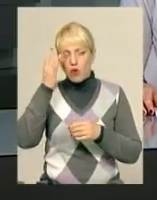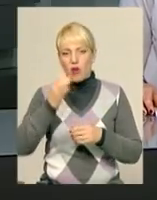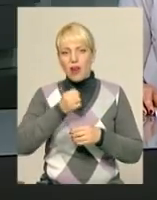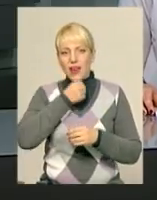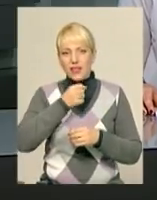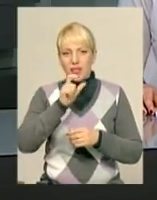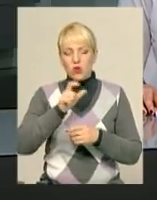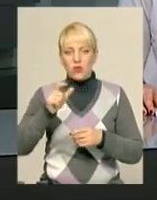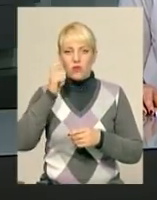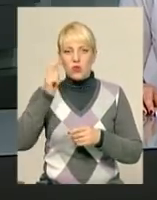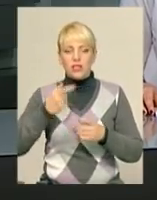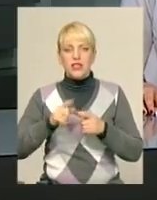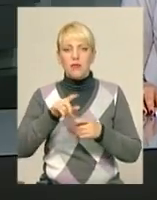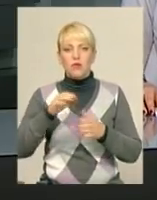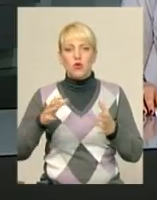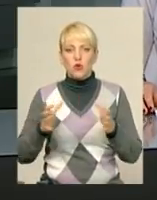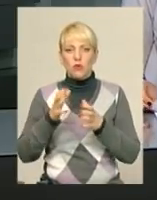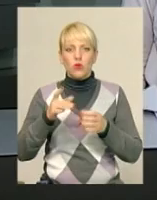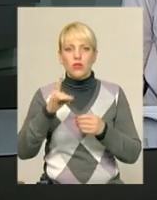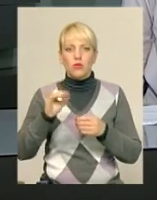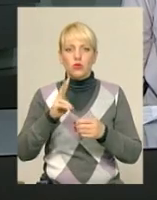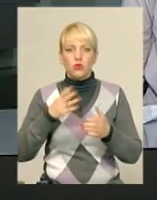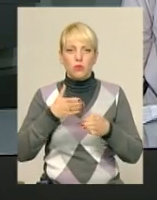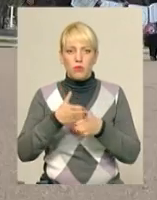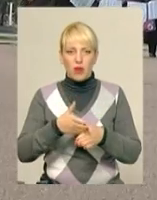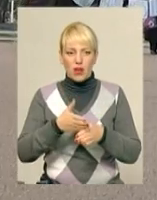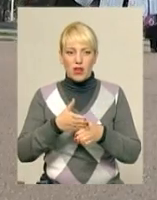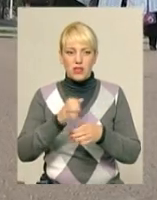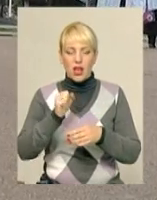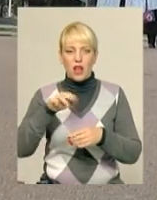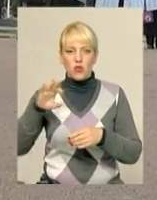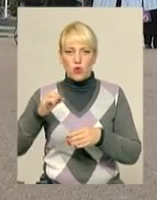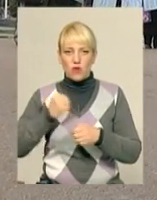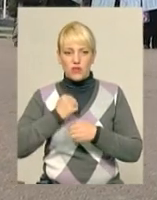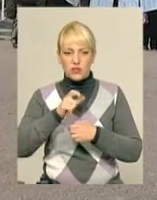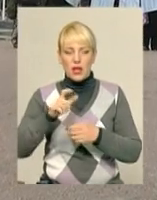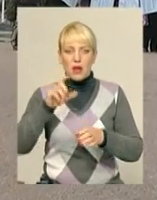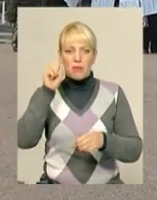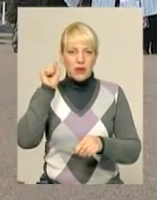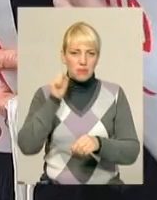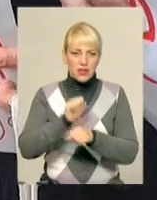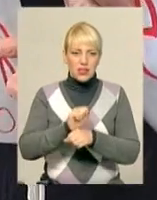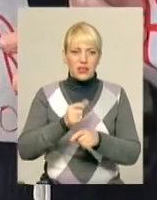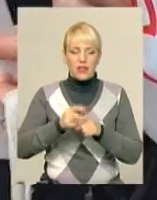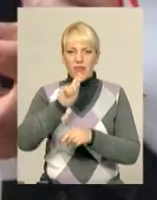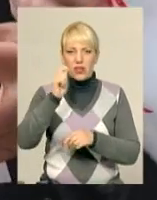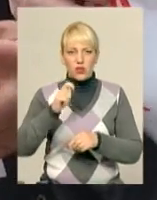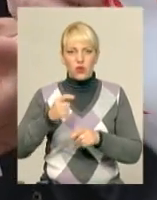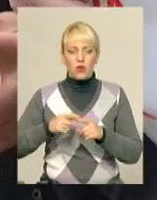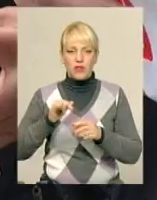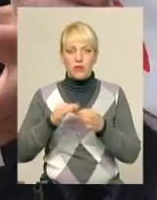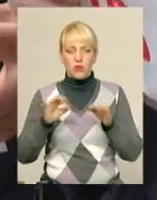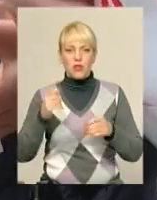похилого віку, які активно допомагають бійцям АТО. Припинити війну і відпустити на волю українських військовополонених.